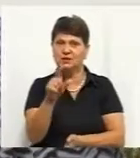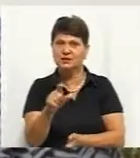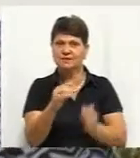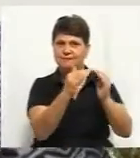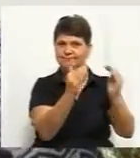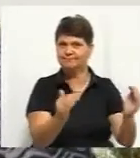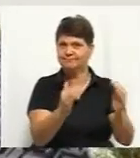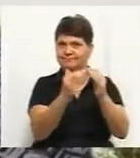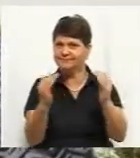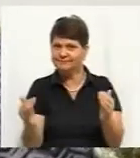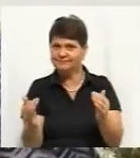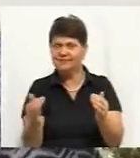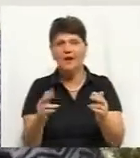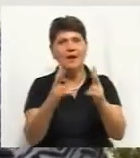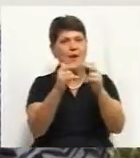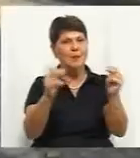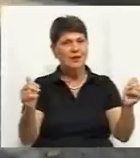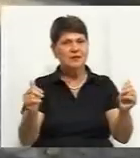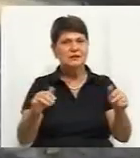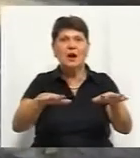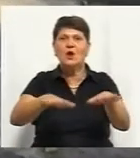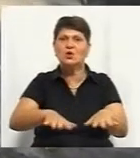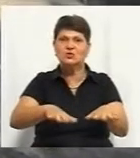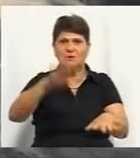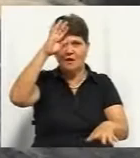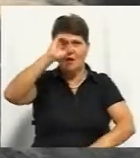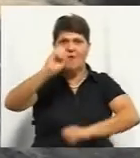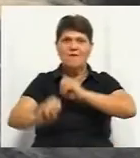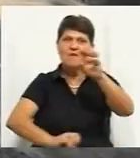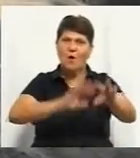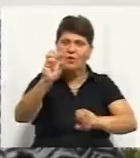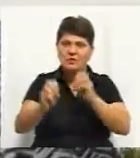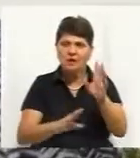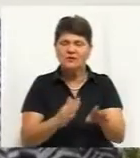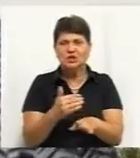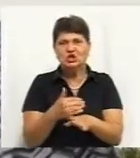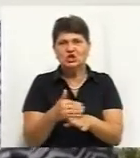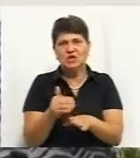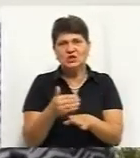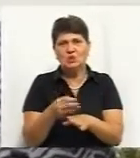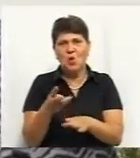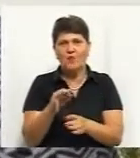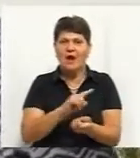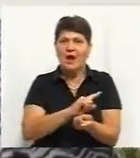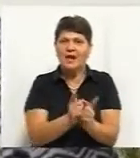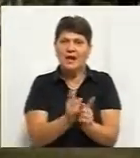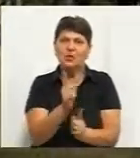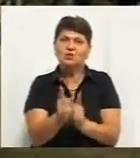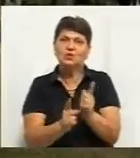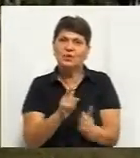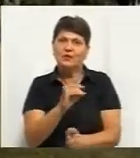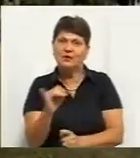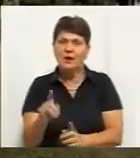розташований також фонтан, також він буде частково реконструйований.